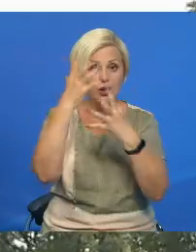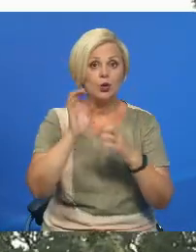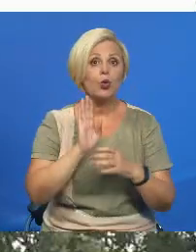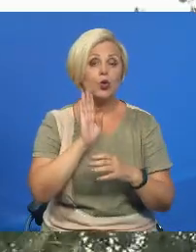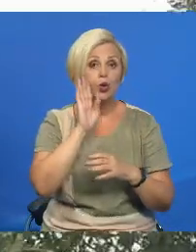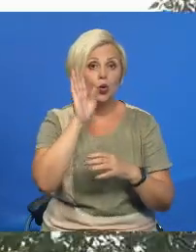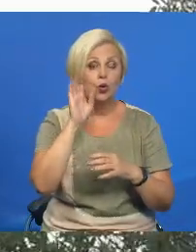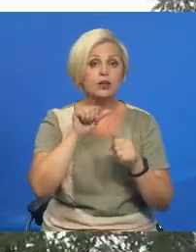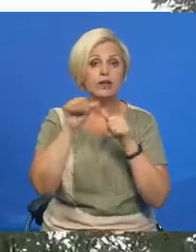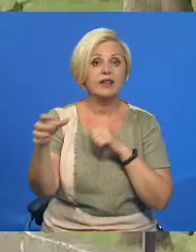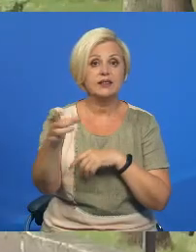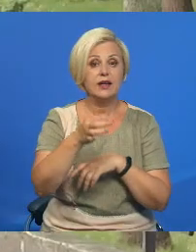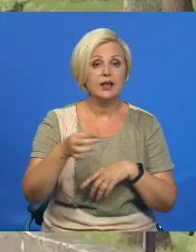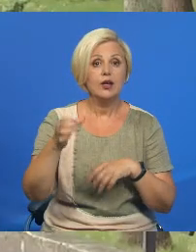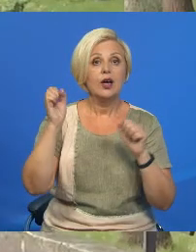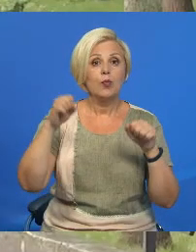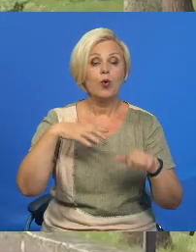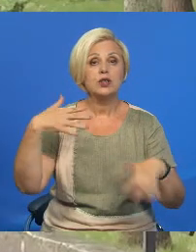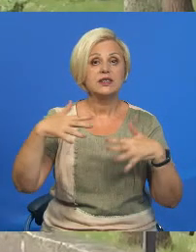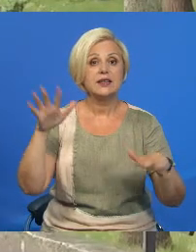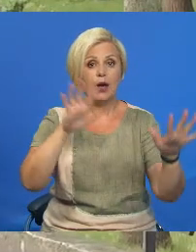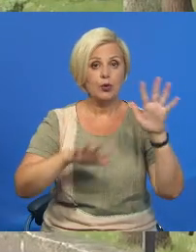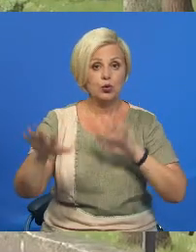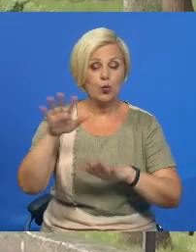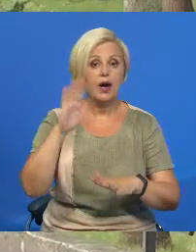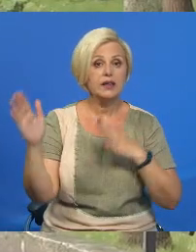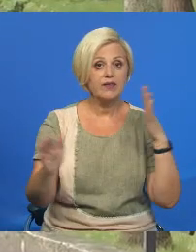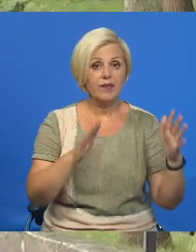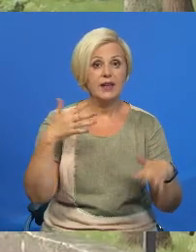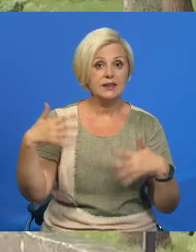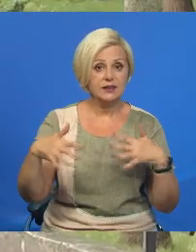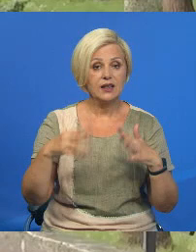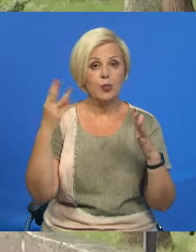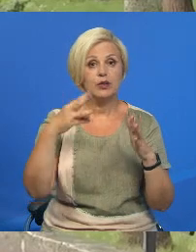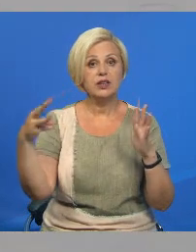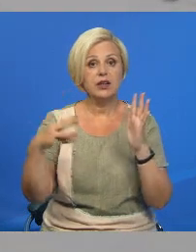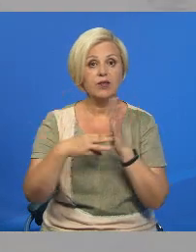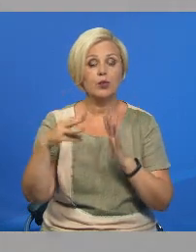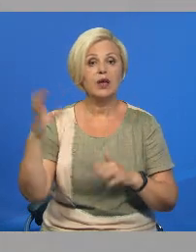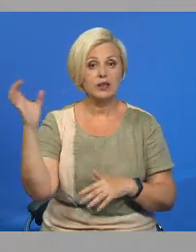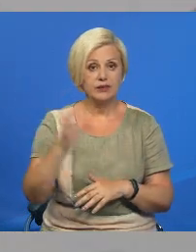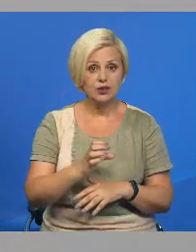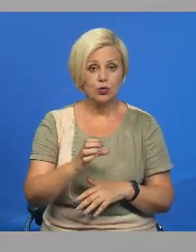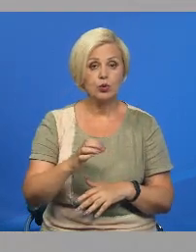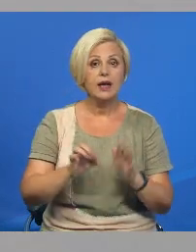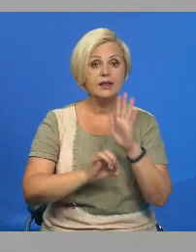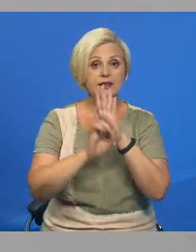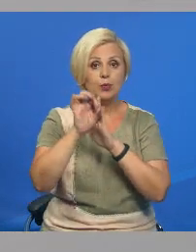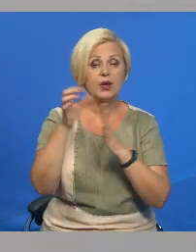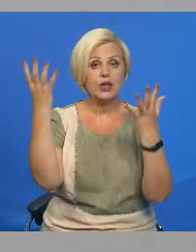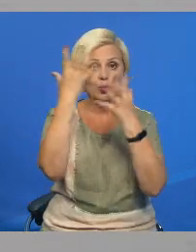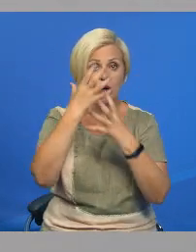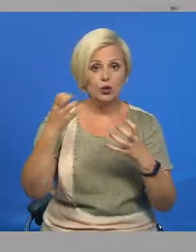ранешней агодзины у особных районах макчимы слабый туман. Ветерня устойливый 3-8 метров за секунду. Температура поветра